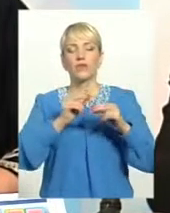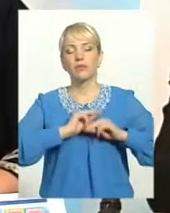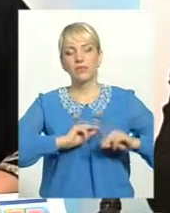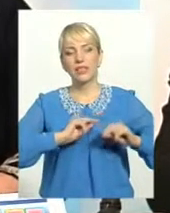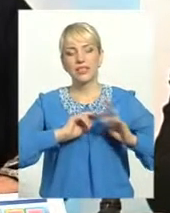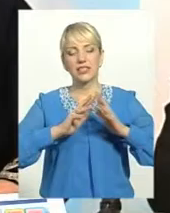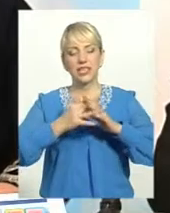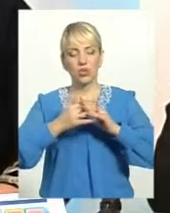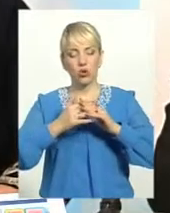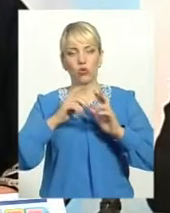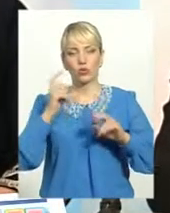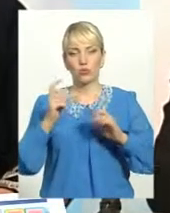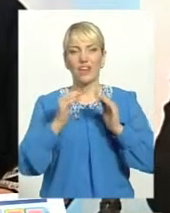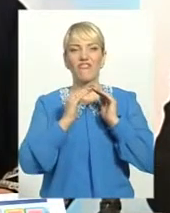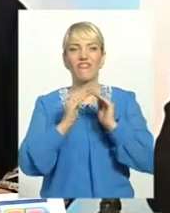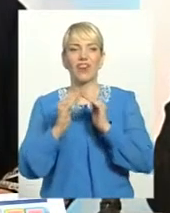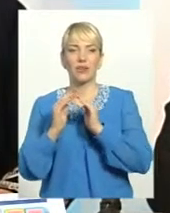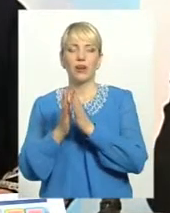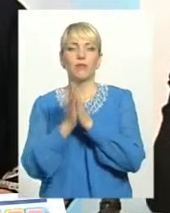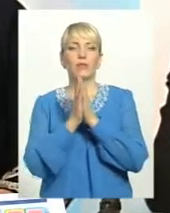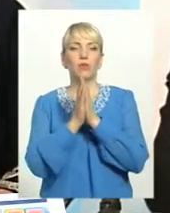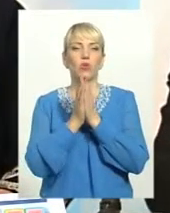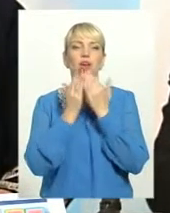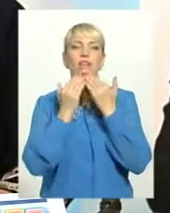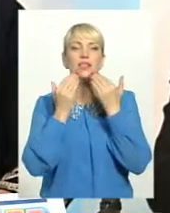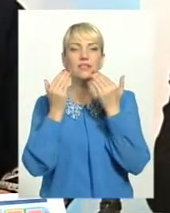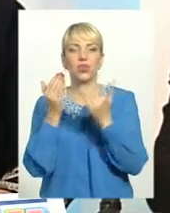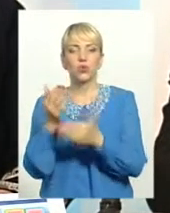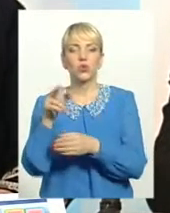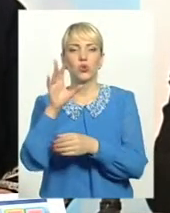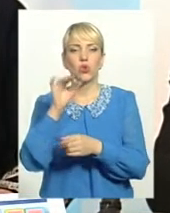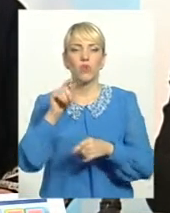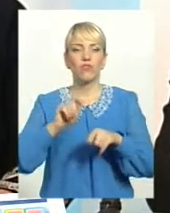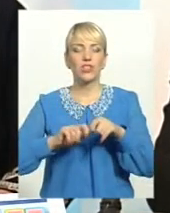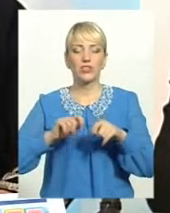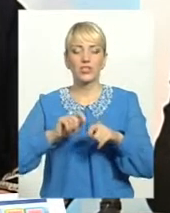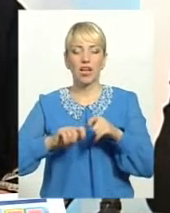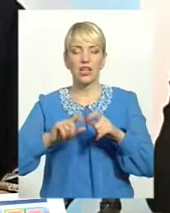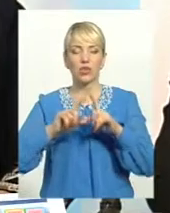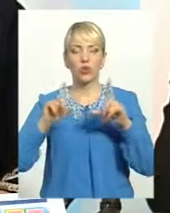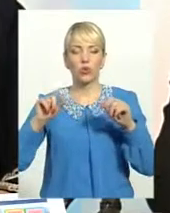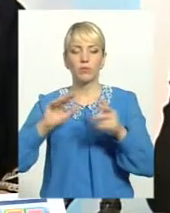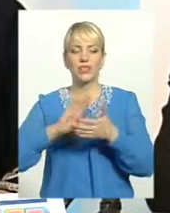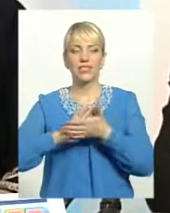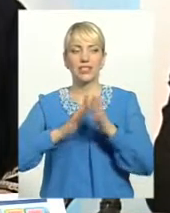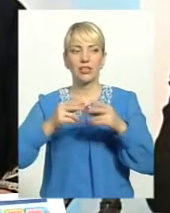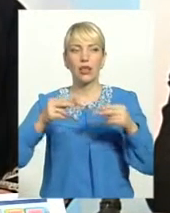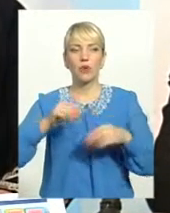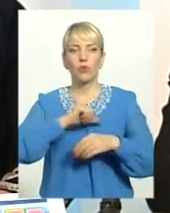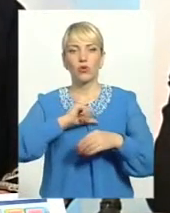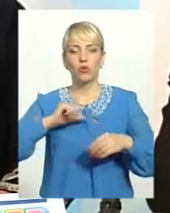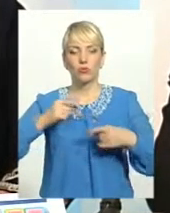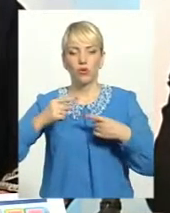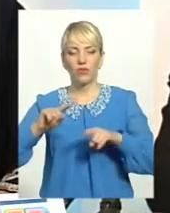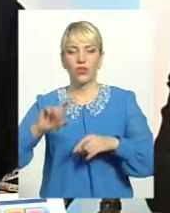фермери, це тільки стосується в першу чергу, прохання звернутися до фіскальних органів і заключити угоди про добровільне соціальне